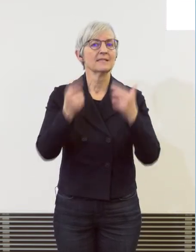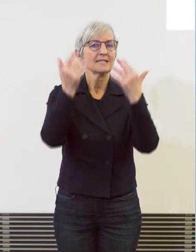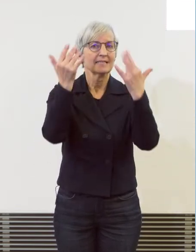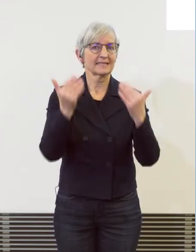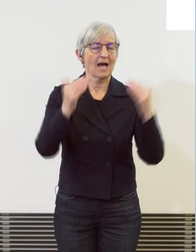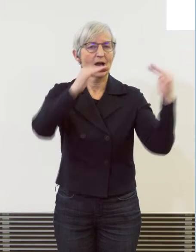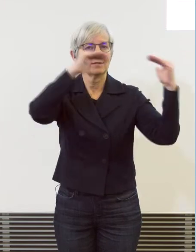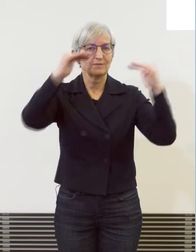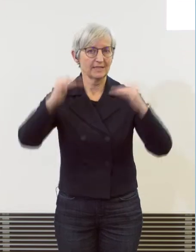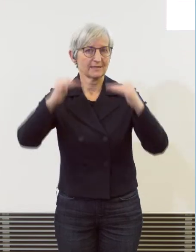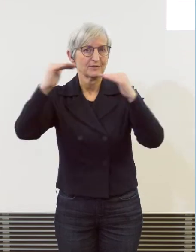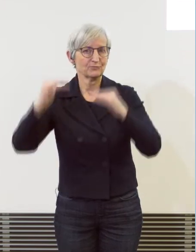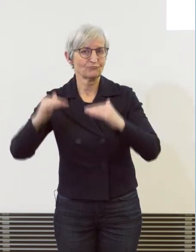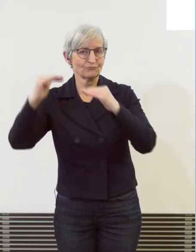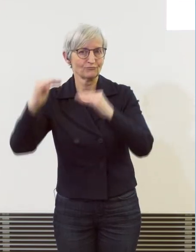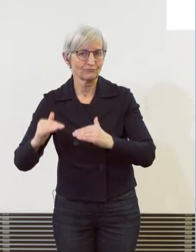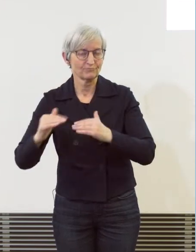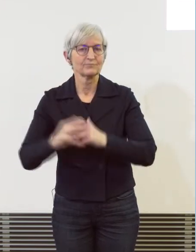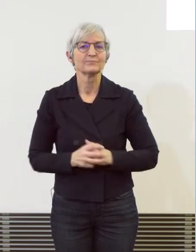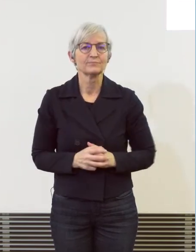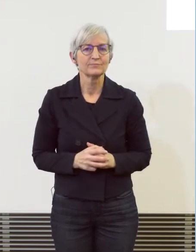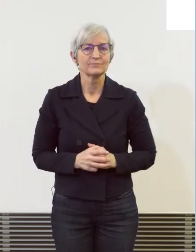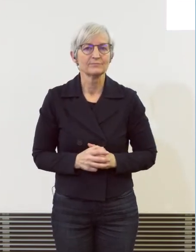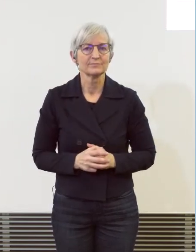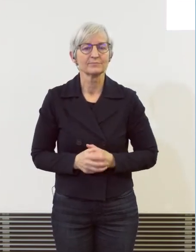die man hier als Ausschlag sieht.